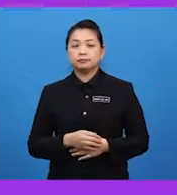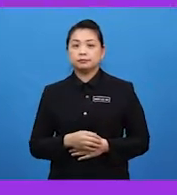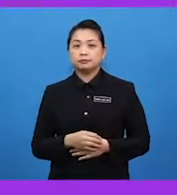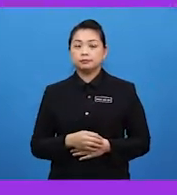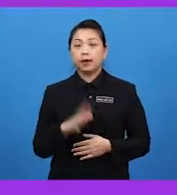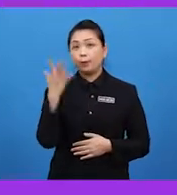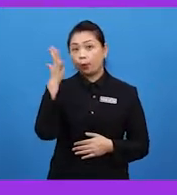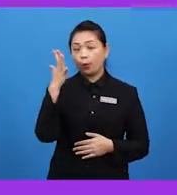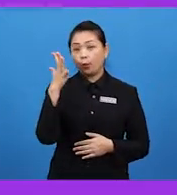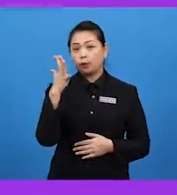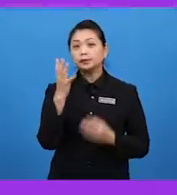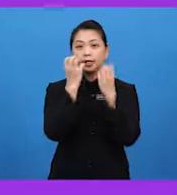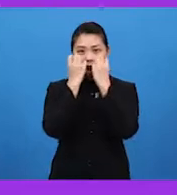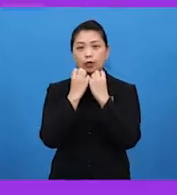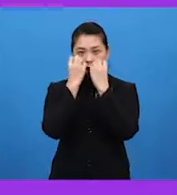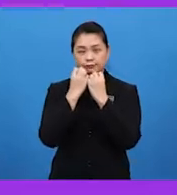pokok jagung.